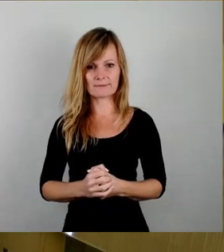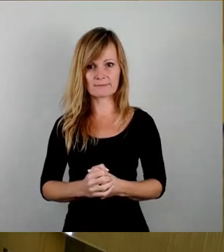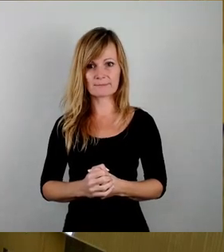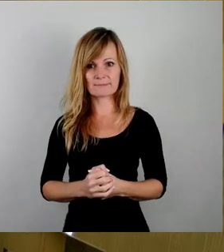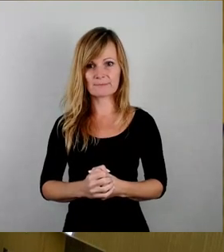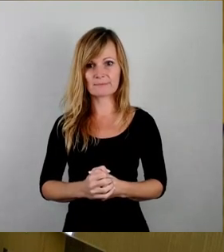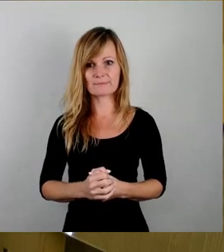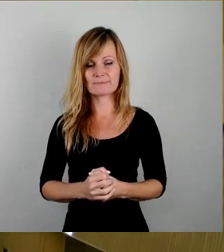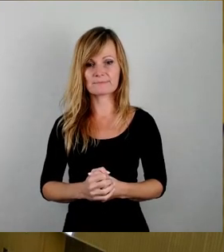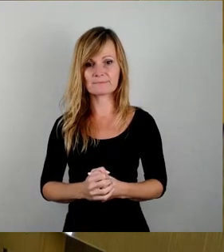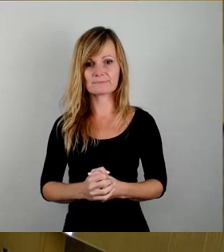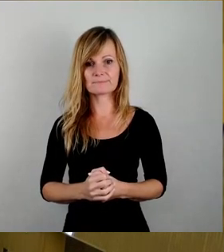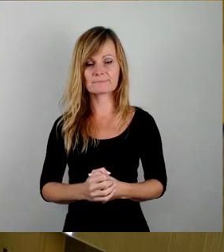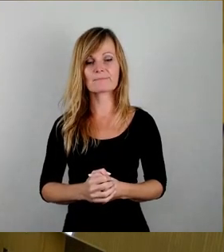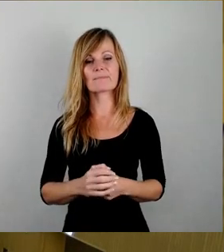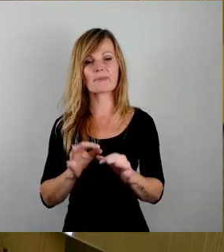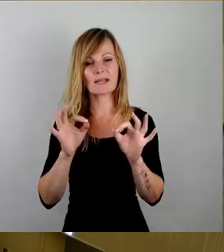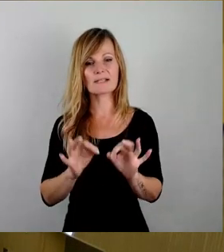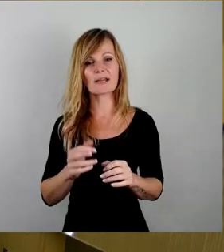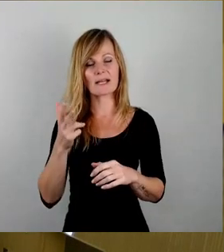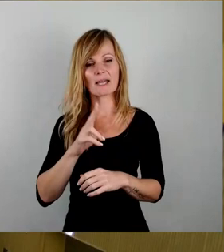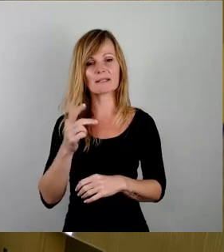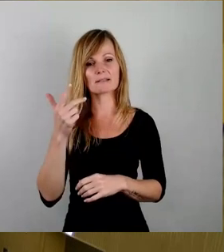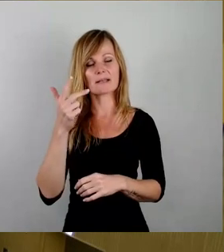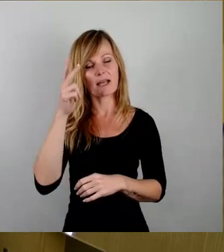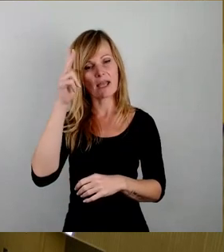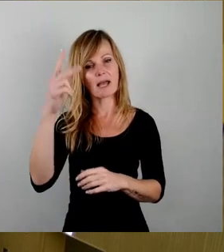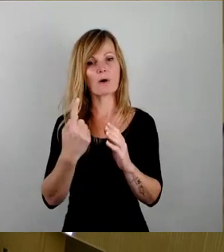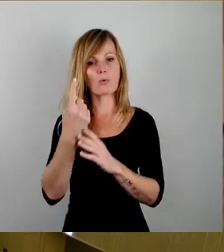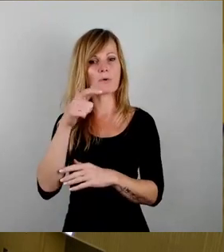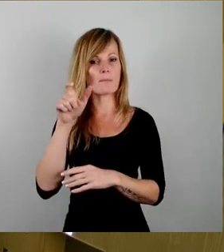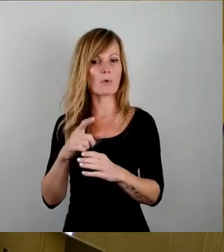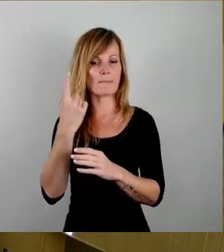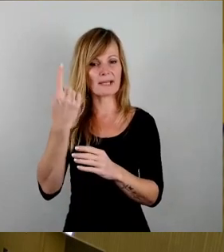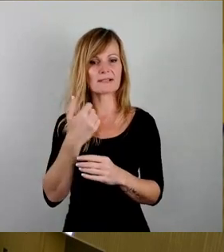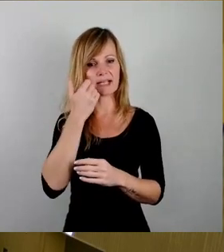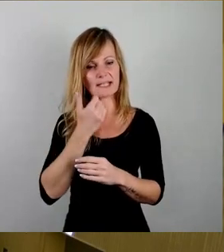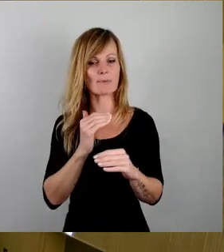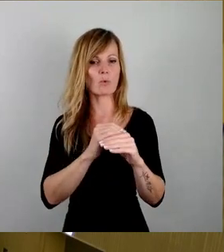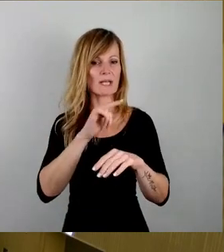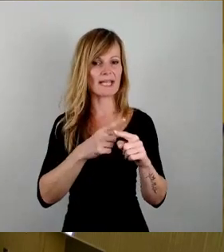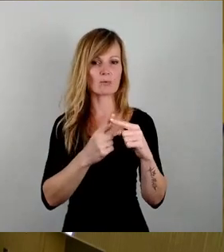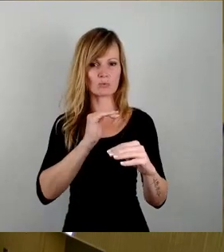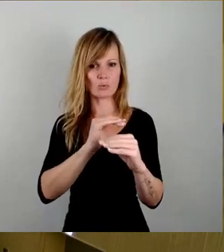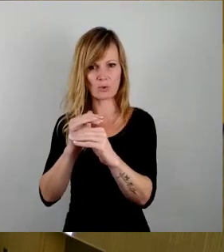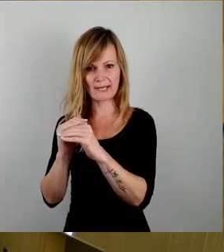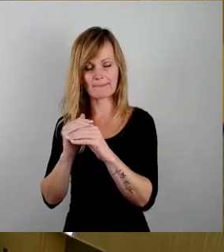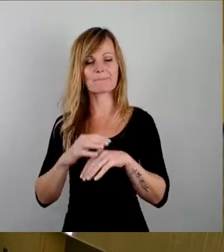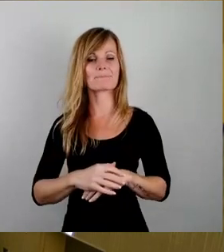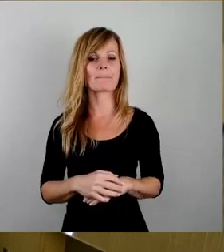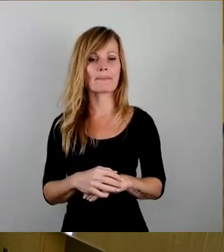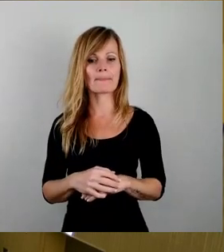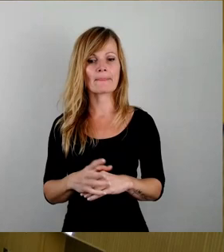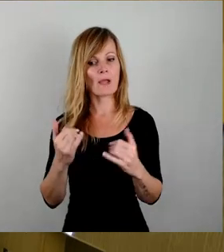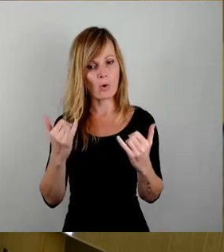Sehr geehrter Herr Oberbürgermeister, liebe Kolleginnen und Kollegen. Anlass für die Umsetzung unseres heutigen